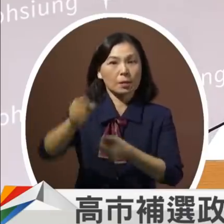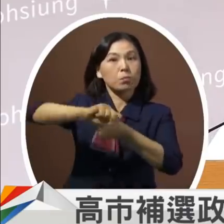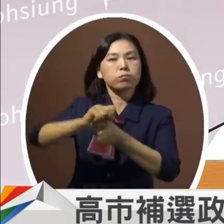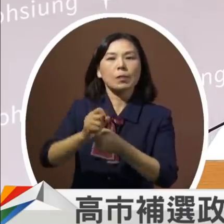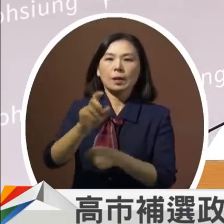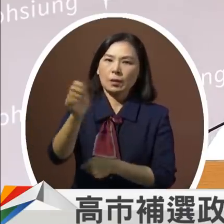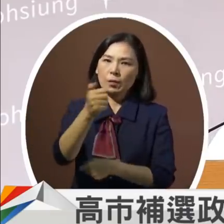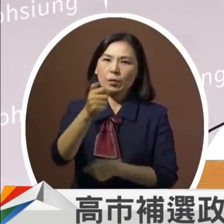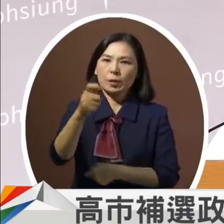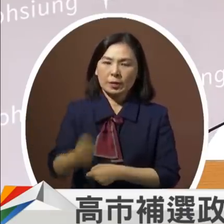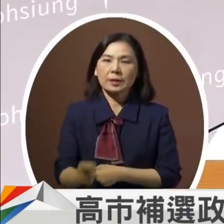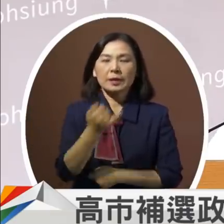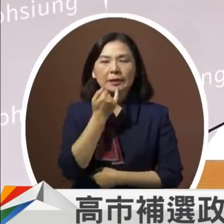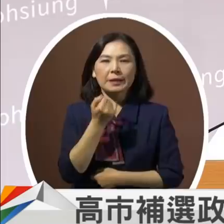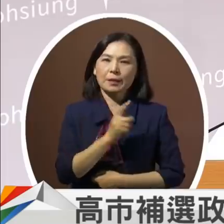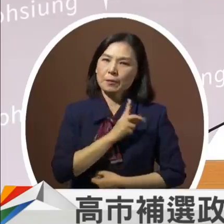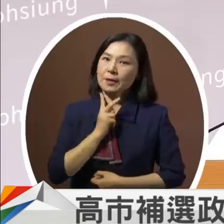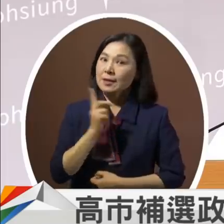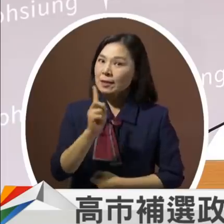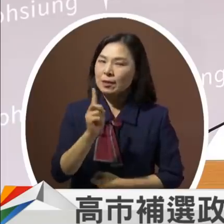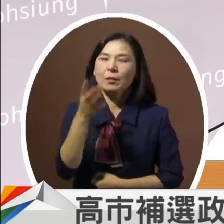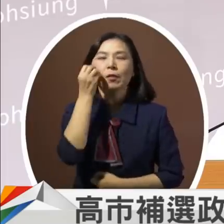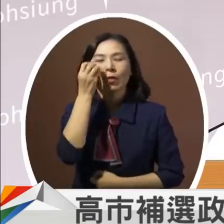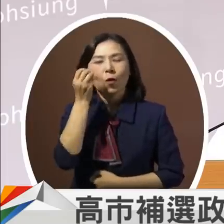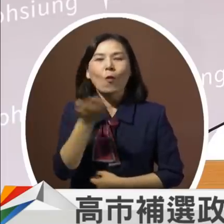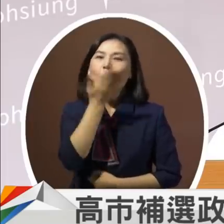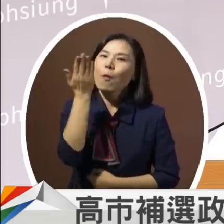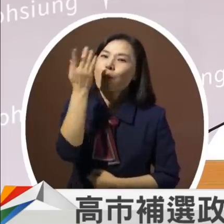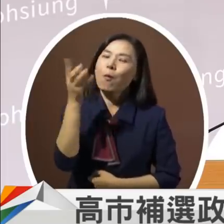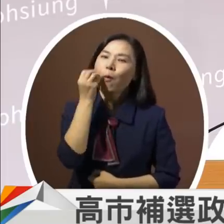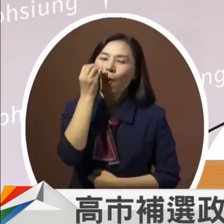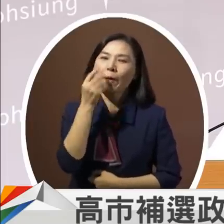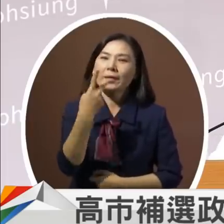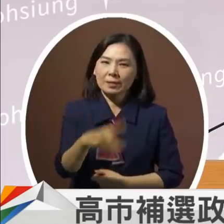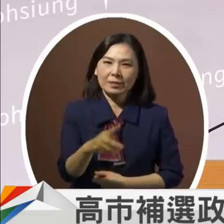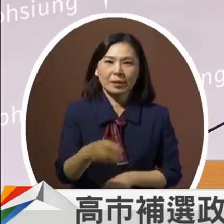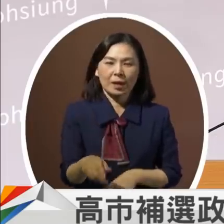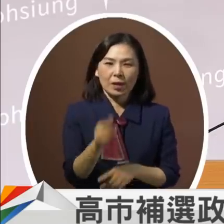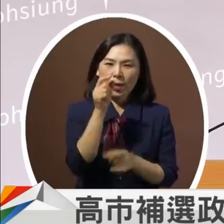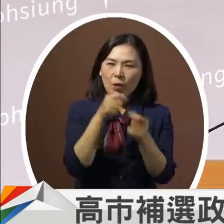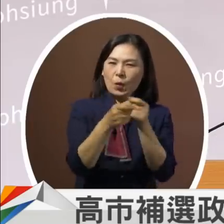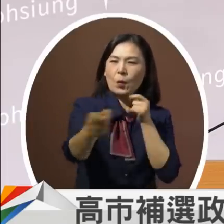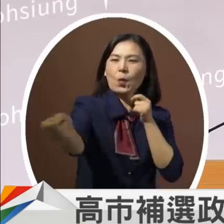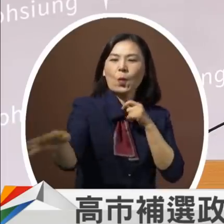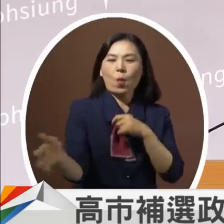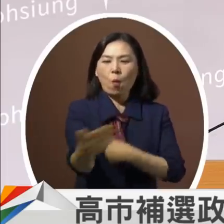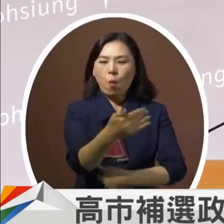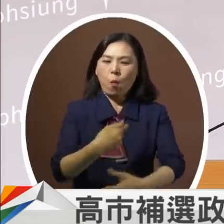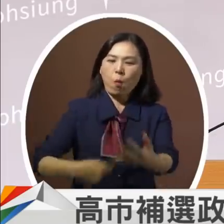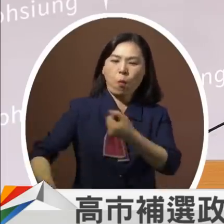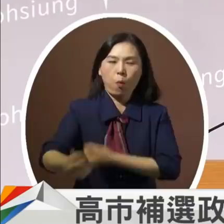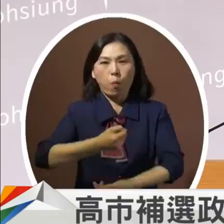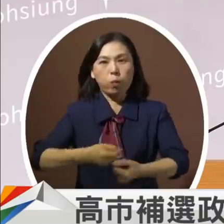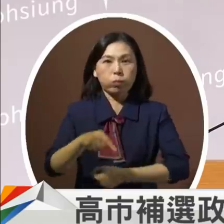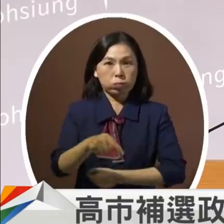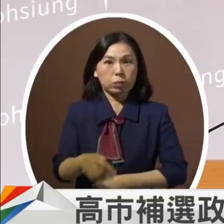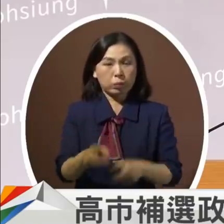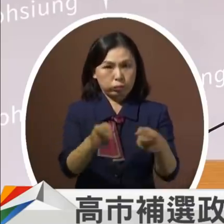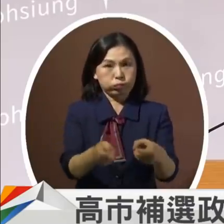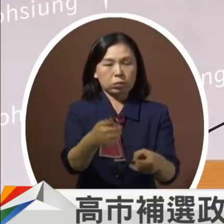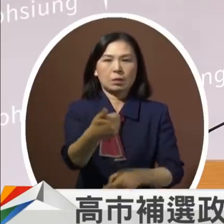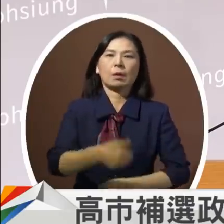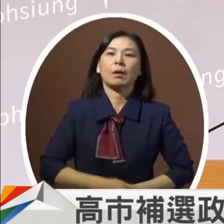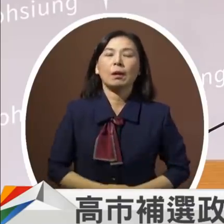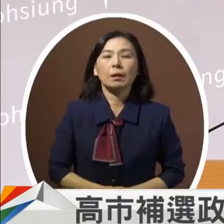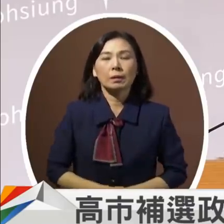能够成为一个兼具观光跟我们远洋渔业的母港基地我想蔡英文总统执政之